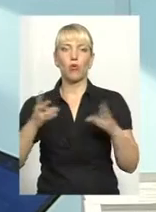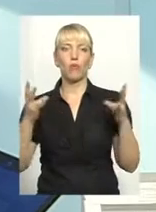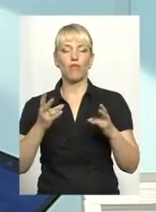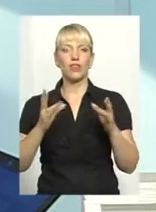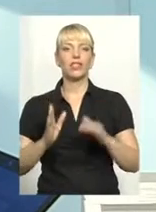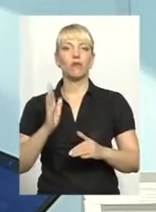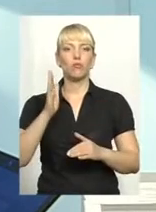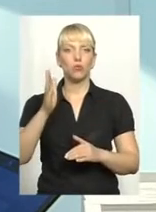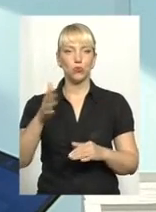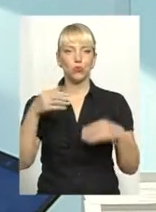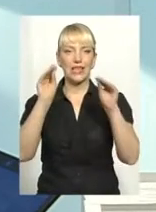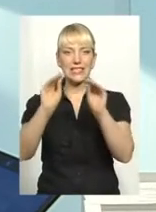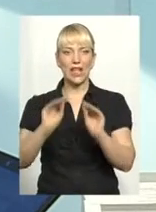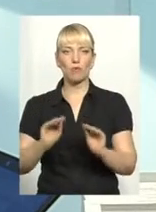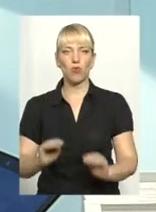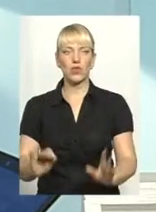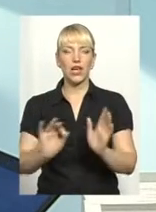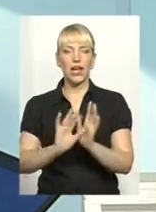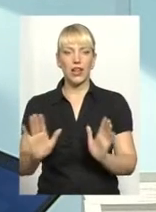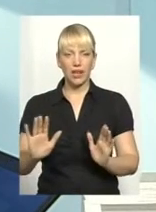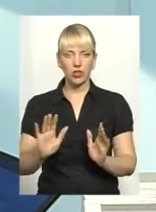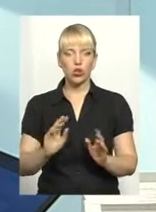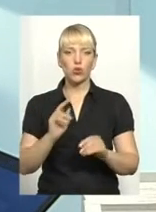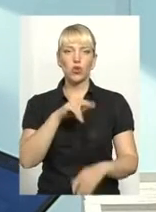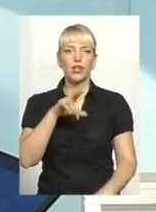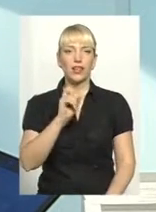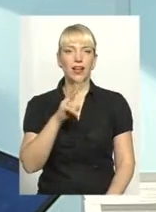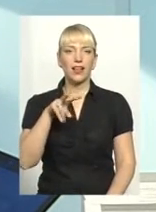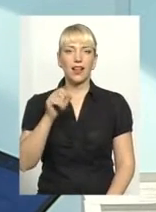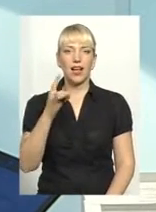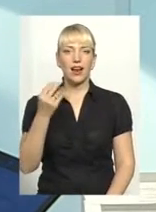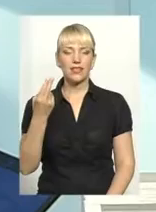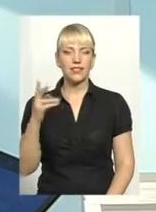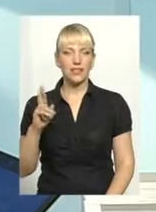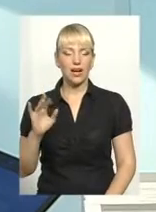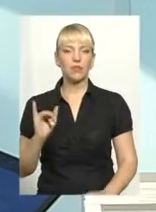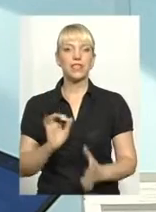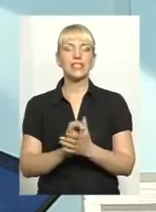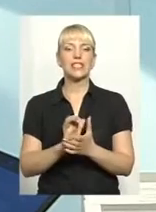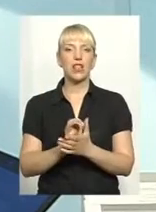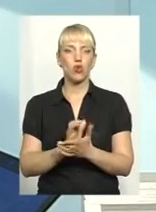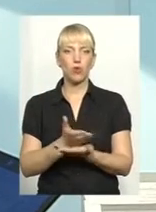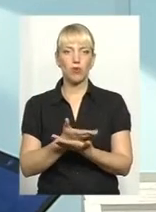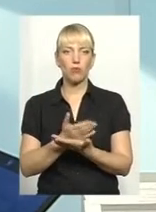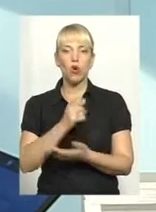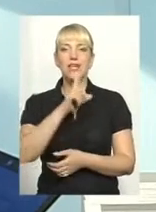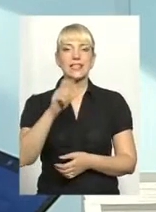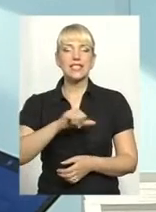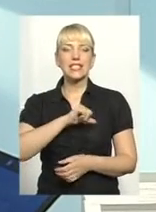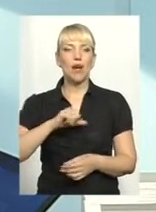заповнювати електронну декларацію. І знайомимо саме з самою